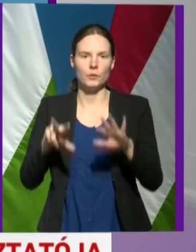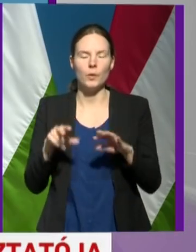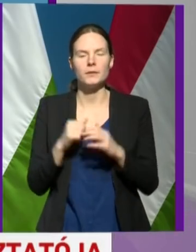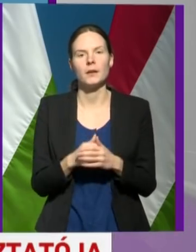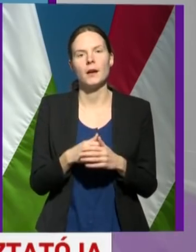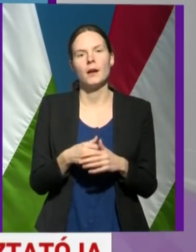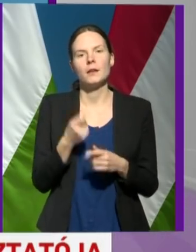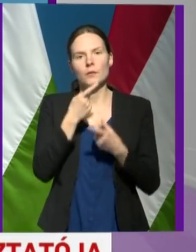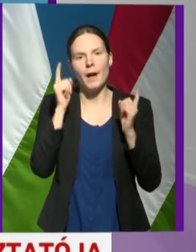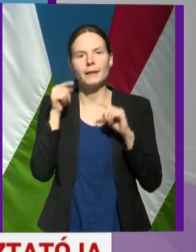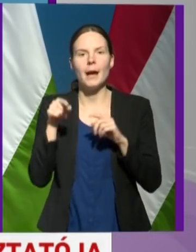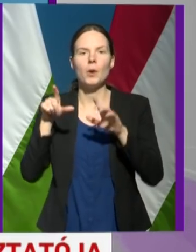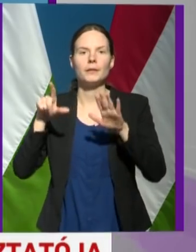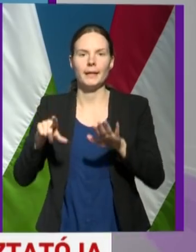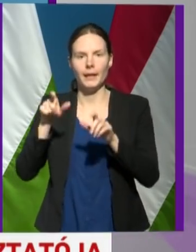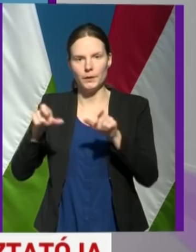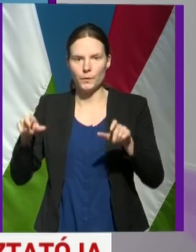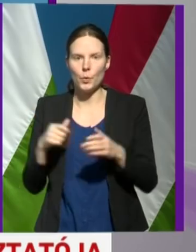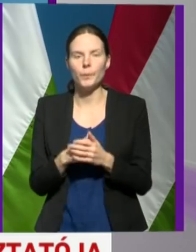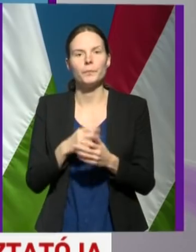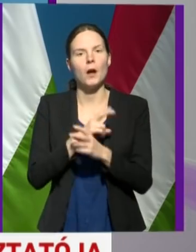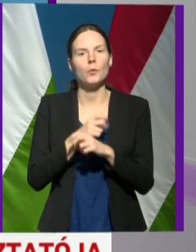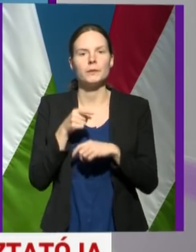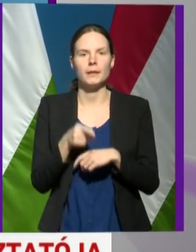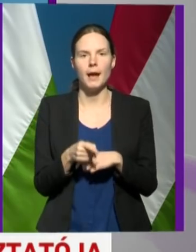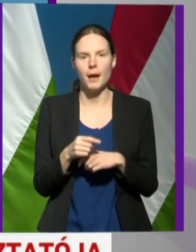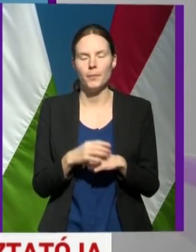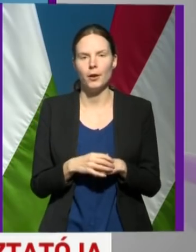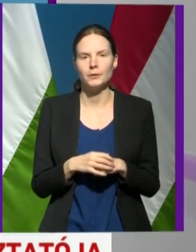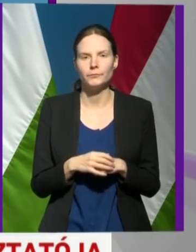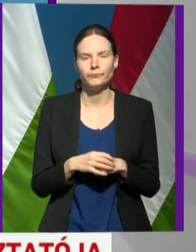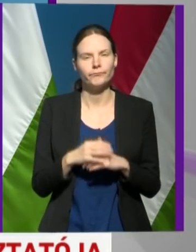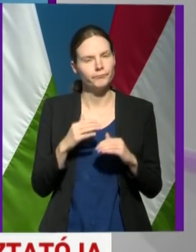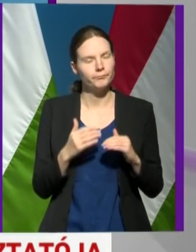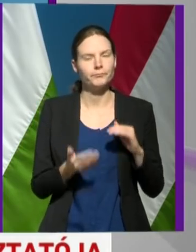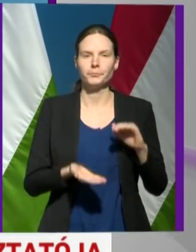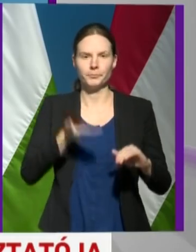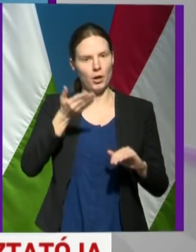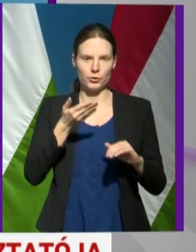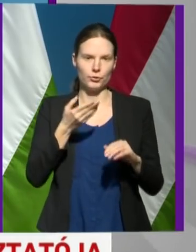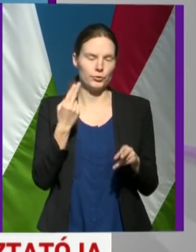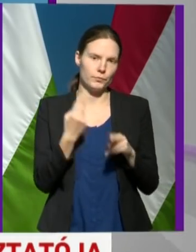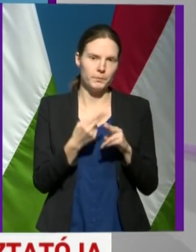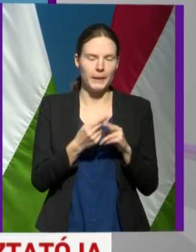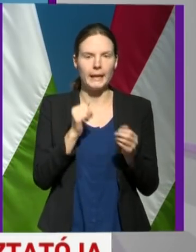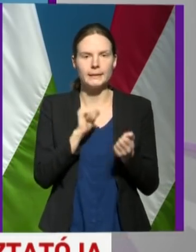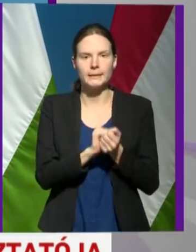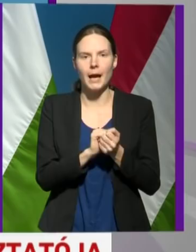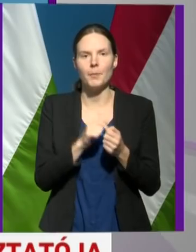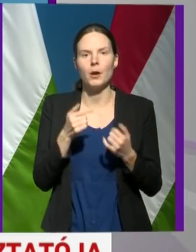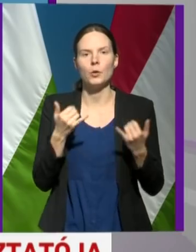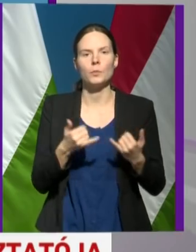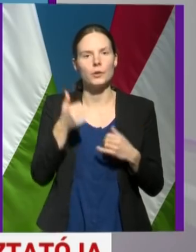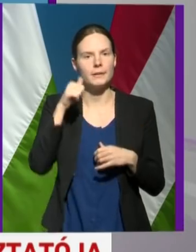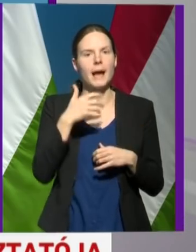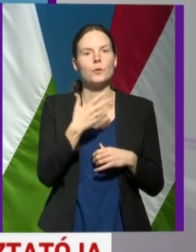Szlovákiában 7, Ausztriában jóval magasabb a megbetegedettek száma. Ott jelenleg